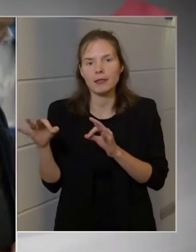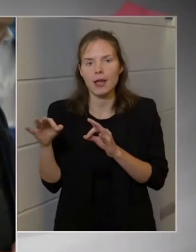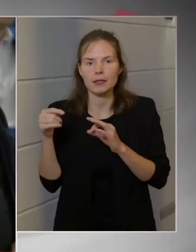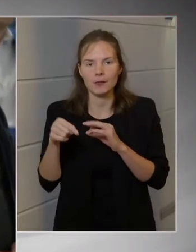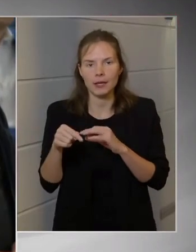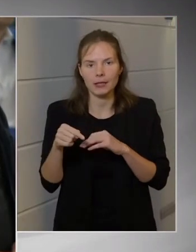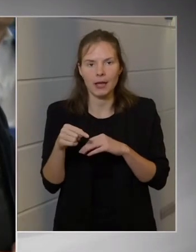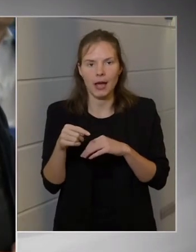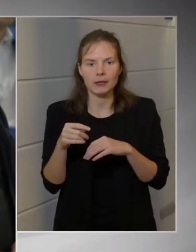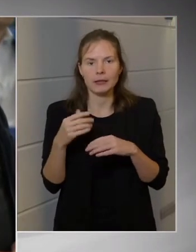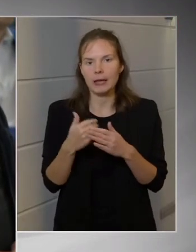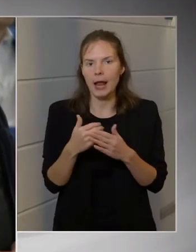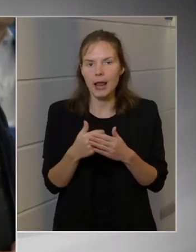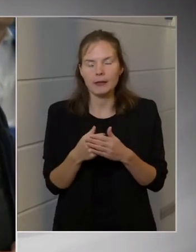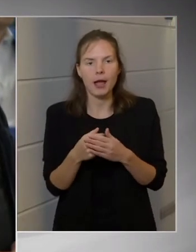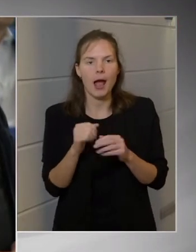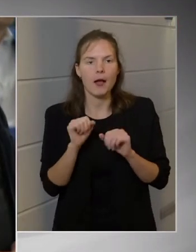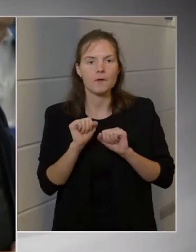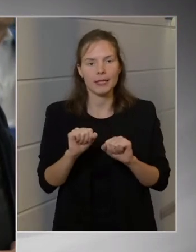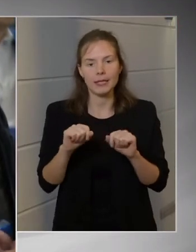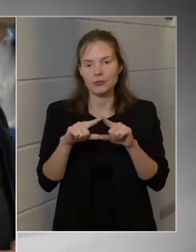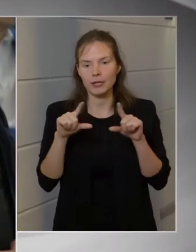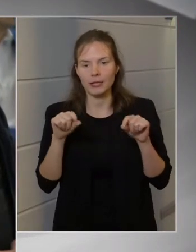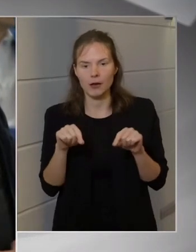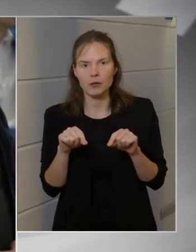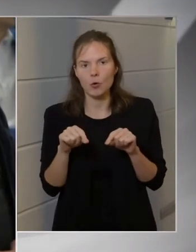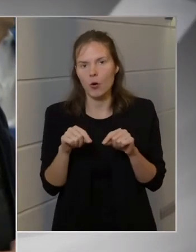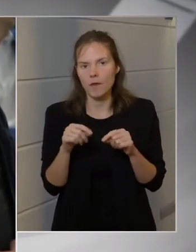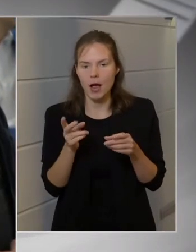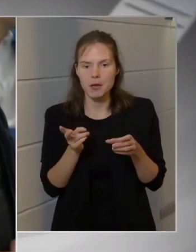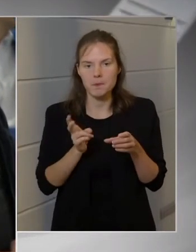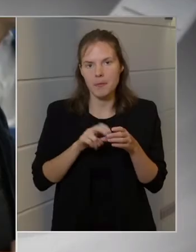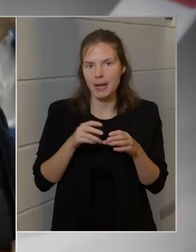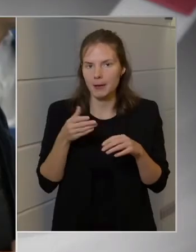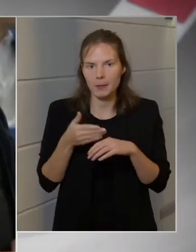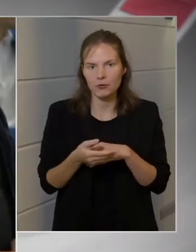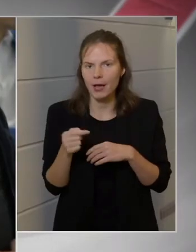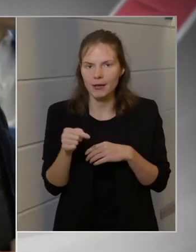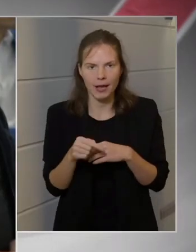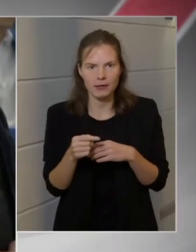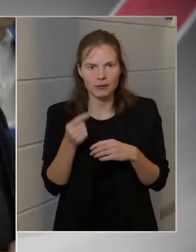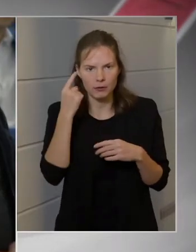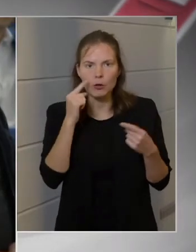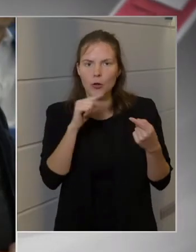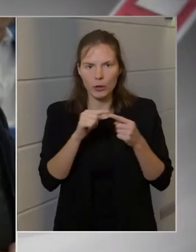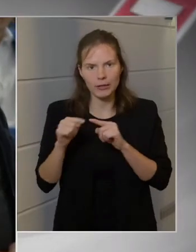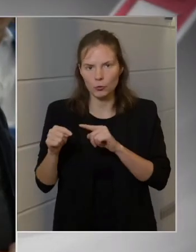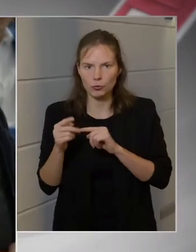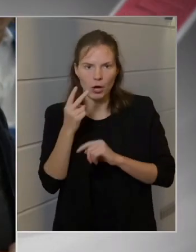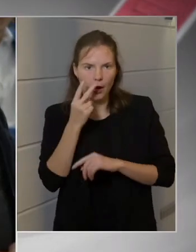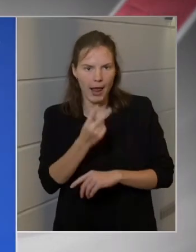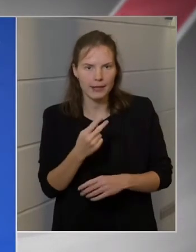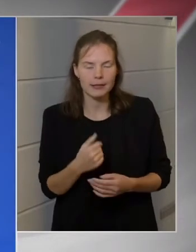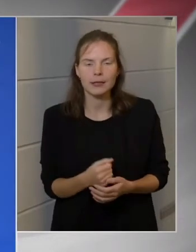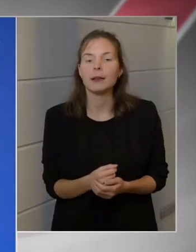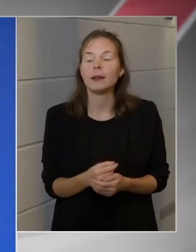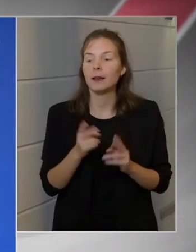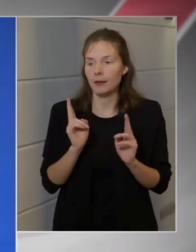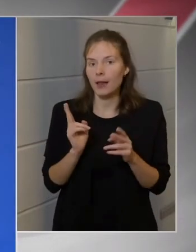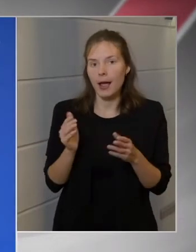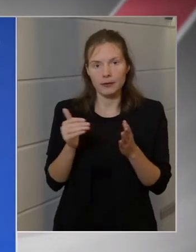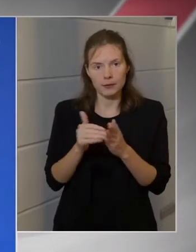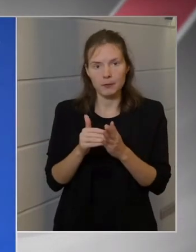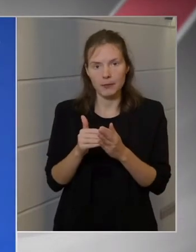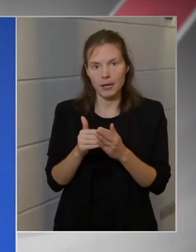védettségigazolványhoz kötnék a megjelenést, vagy a belépést, ez elég logikusnak tűnik. El is jöhet még,